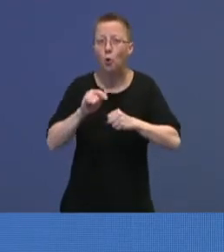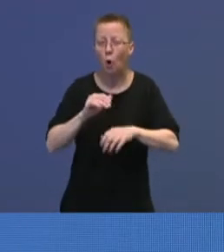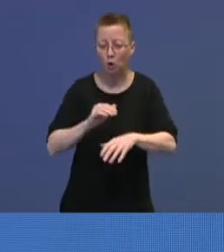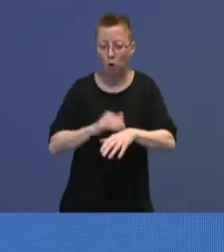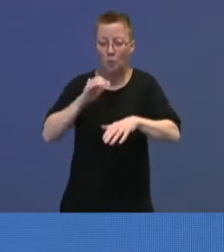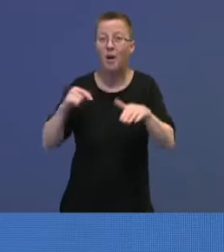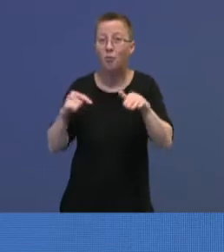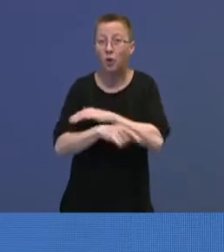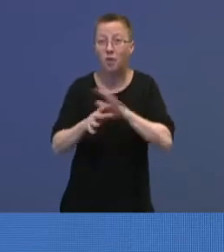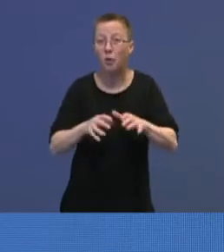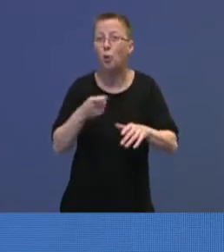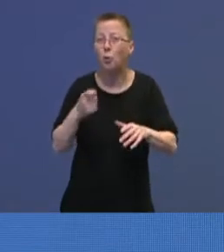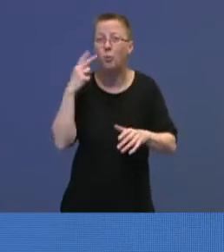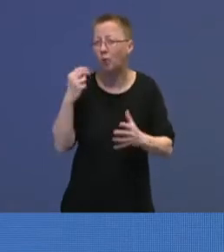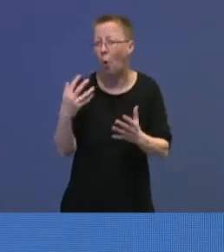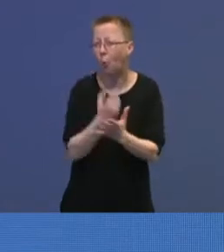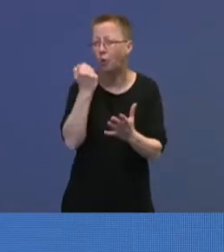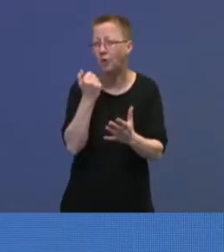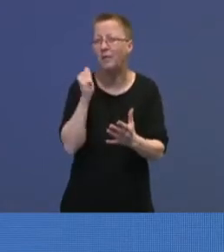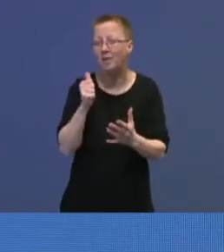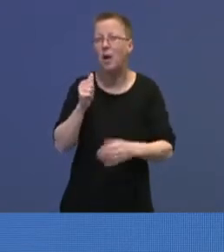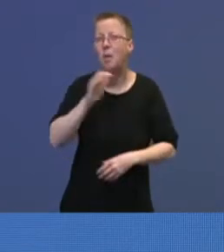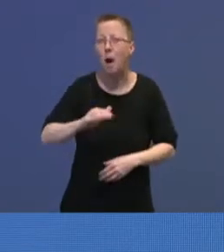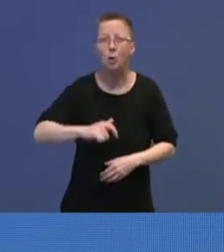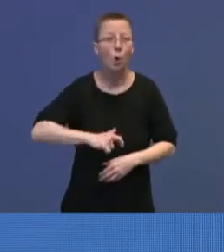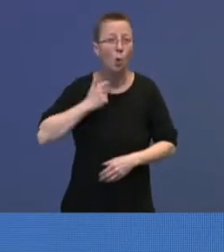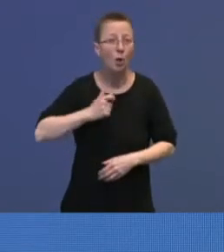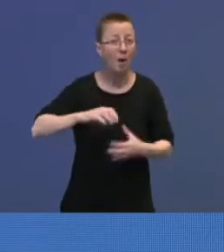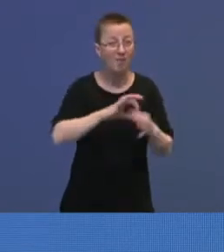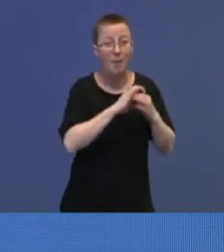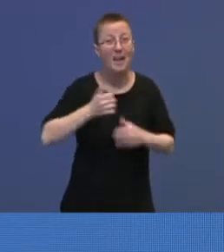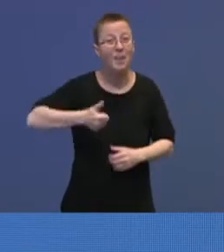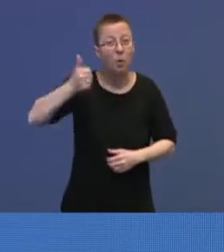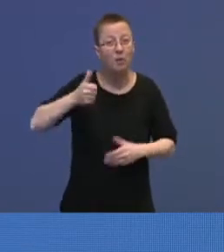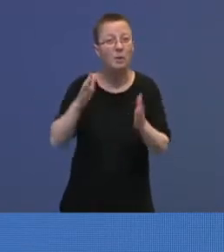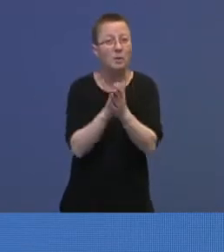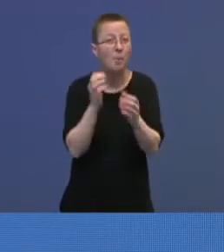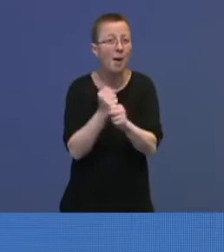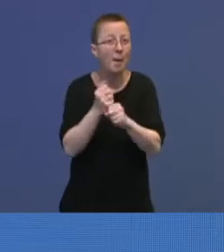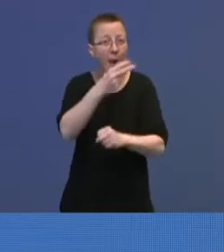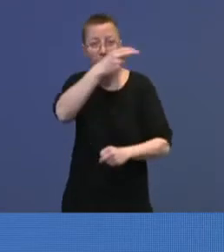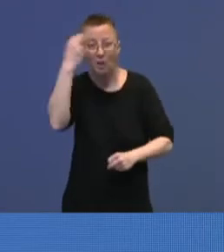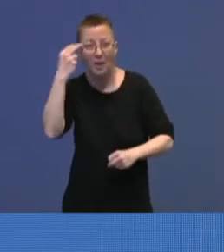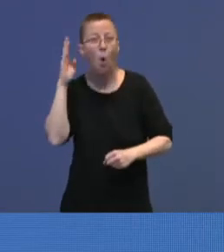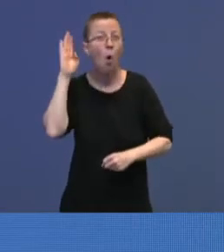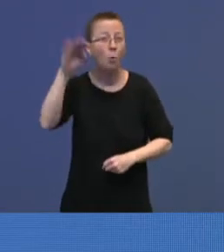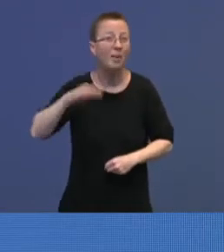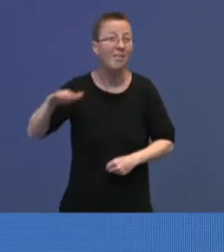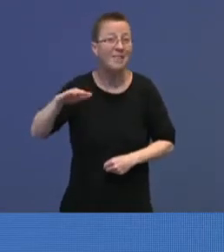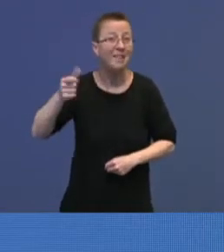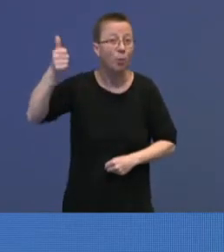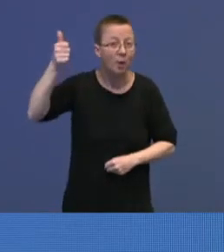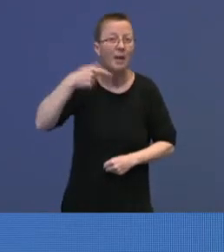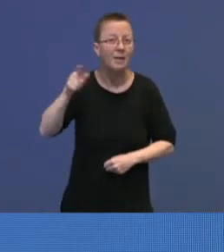kan utnyttes. Derfor vil også barne-, ungdoms og familiedirektoratet sammen med politidirektoratet og utlendingsdirektoratet